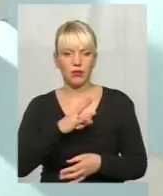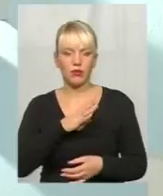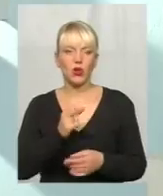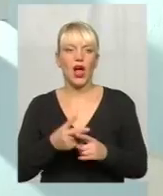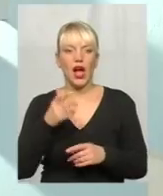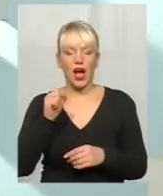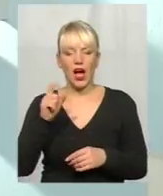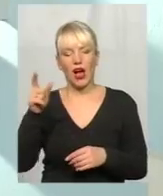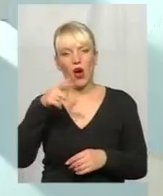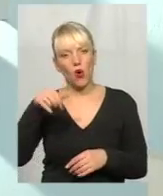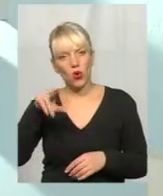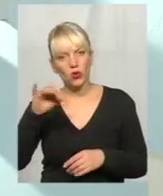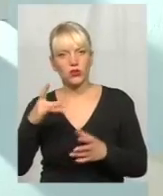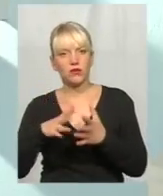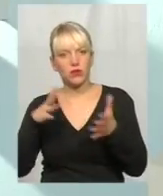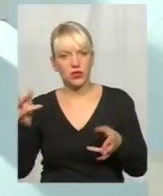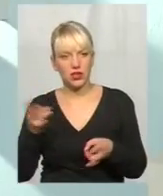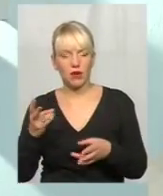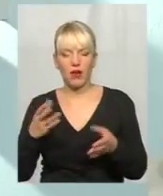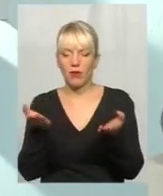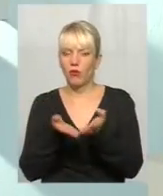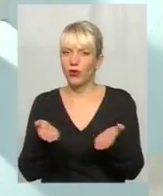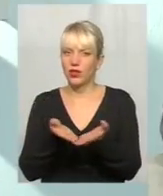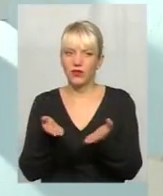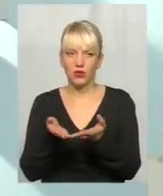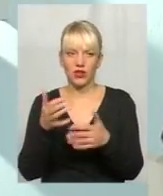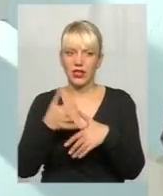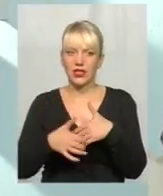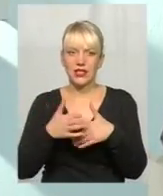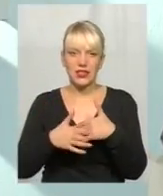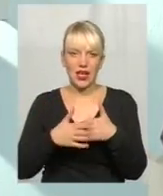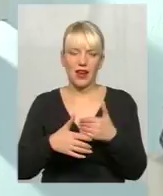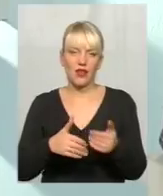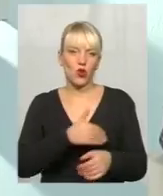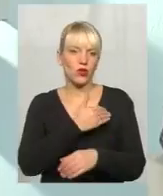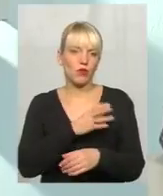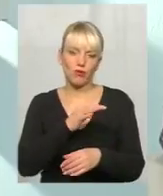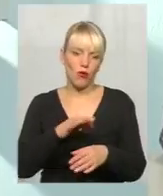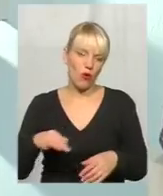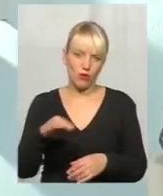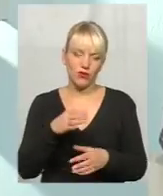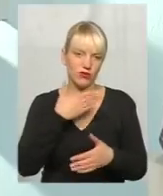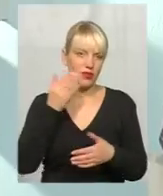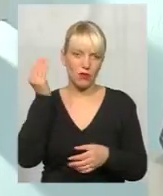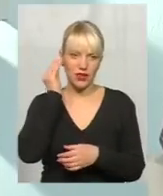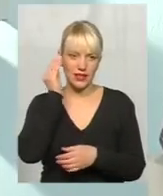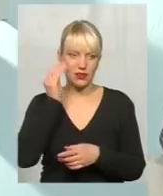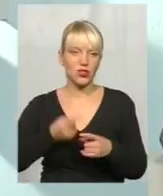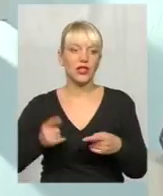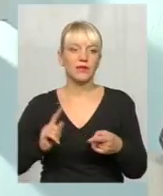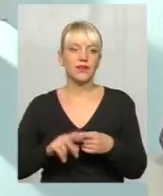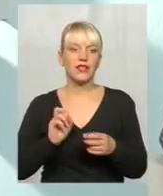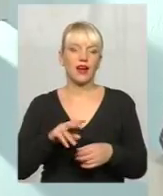зовсім інша ціна мандату. Тому порівнювати з середньою температурою по області немає сенсу. Тобто, по суті, це